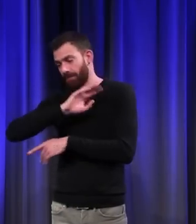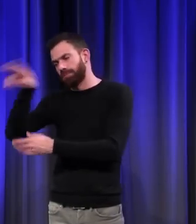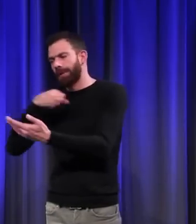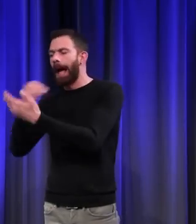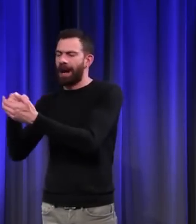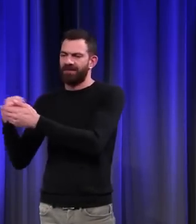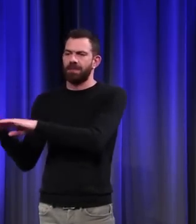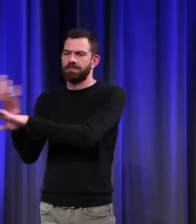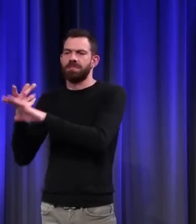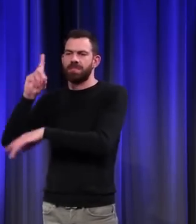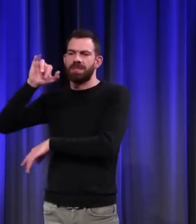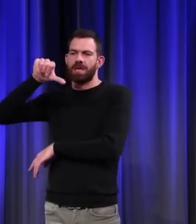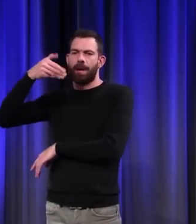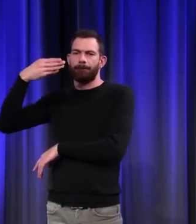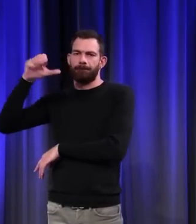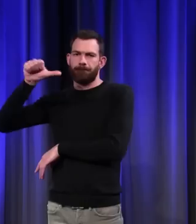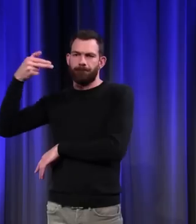'emporte sur toutes les autres.